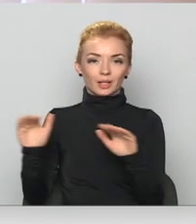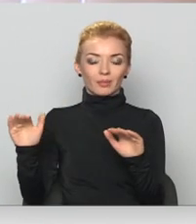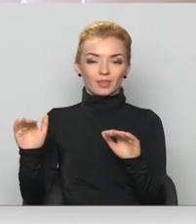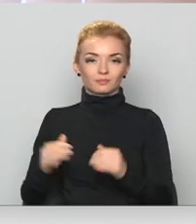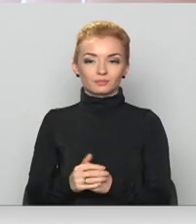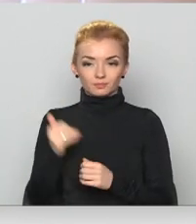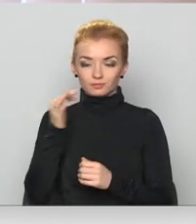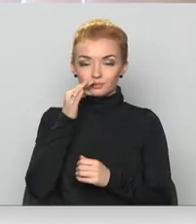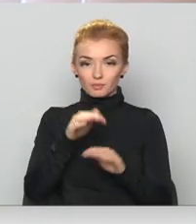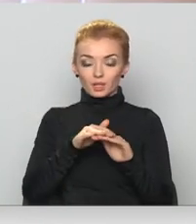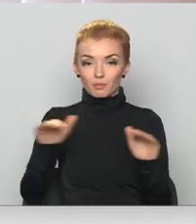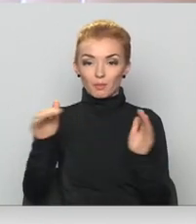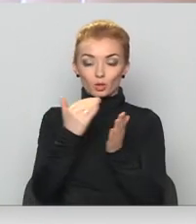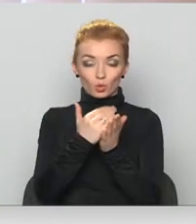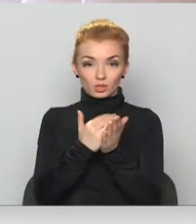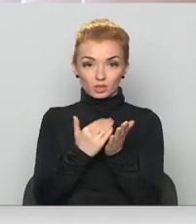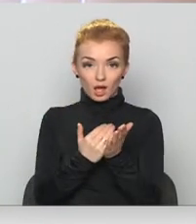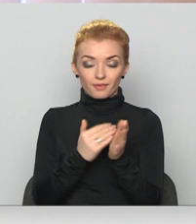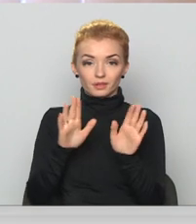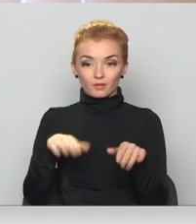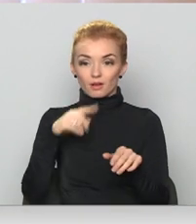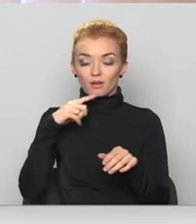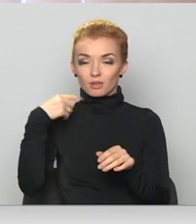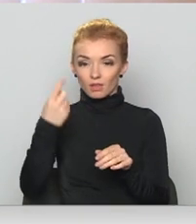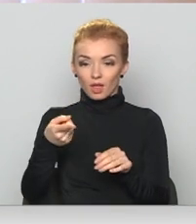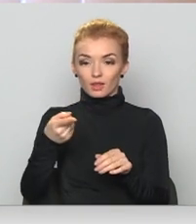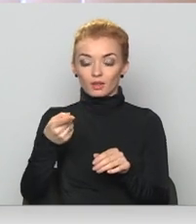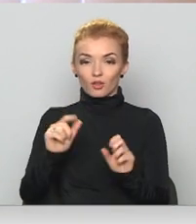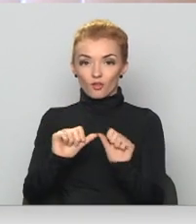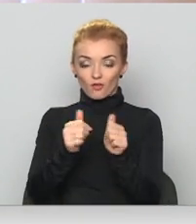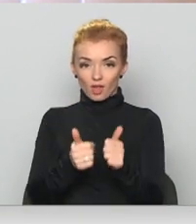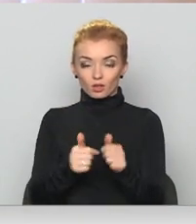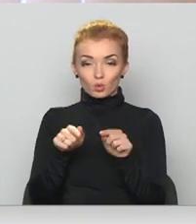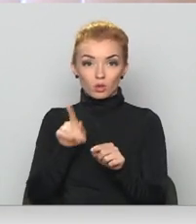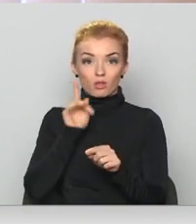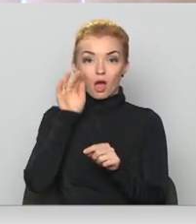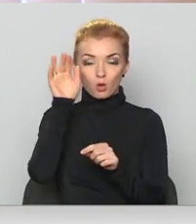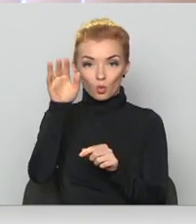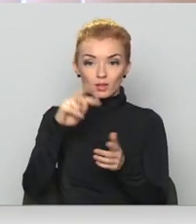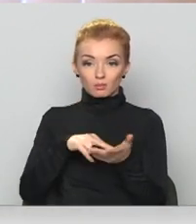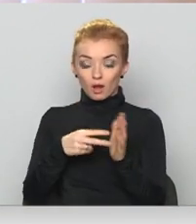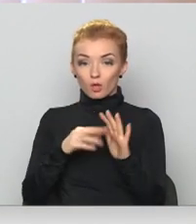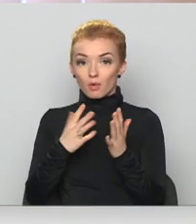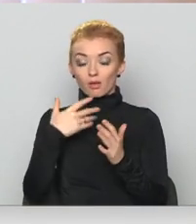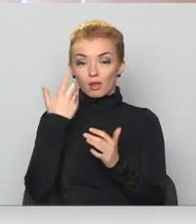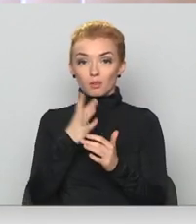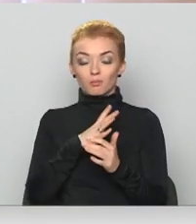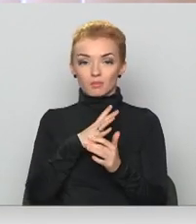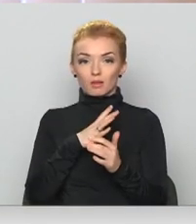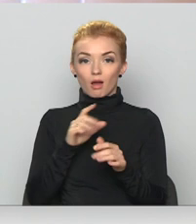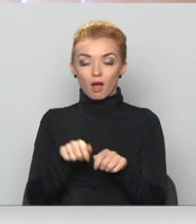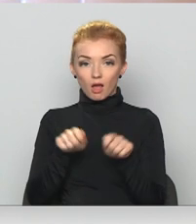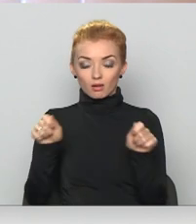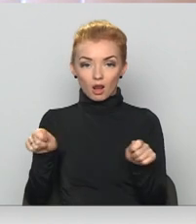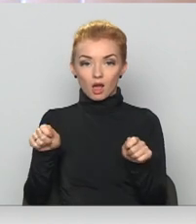Pamatnostādnes, var teikt, beidoja to nākotnes redzējumu, bet tad, kad bija atvērts azartu